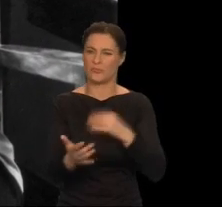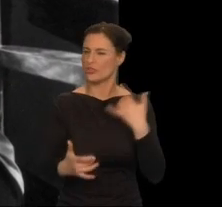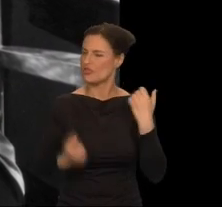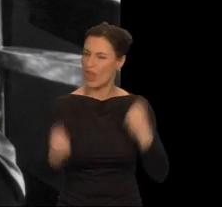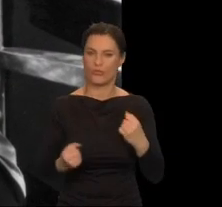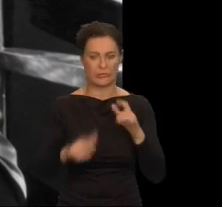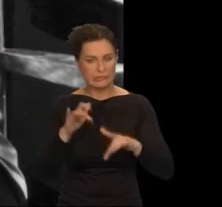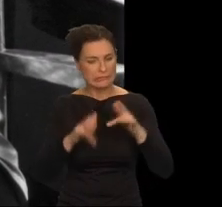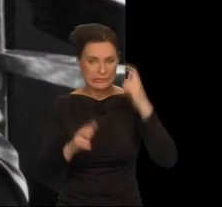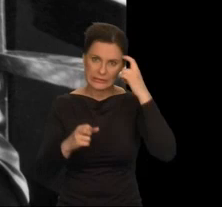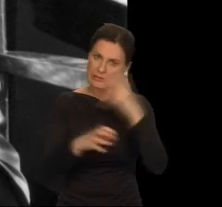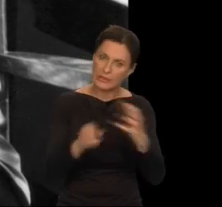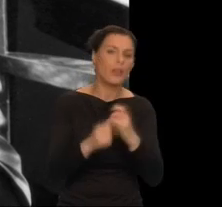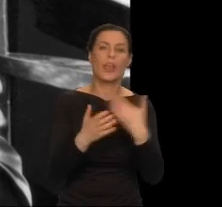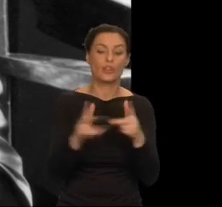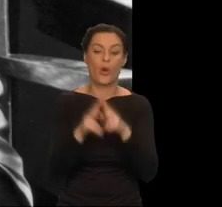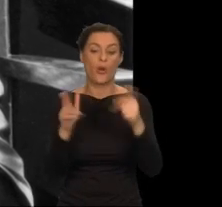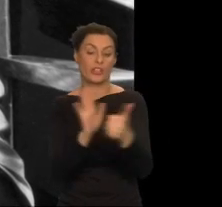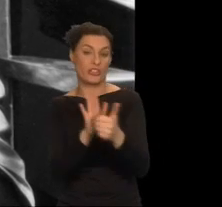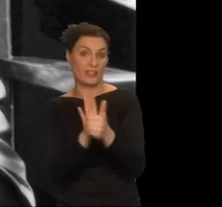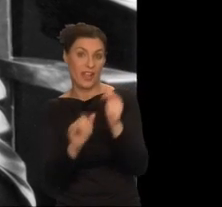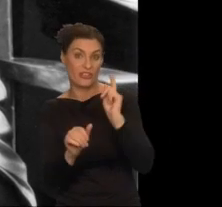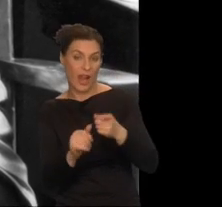okresie dużo się wydarzyło w moim życiu i na świecie.